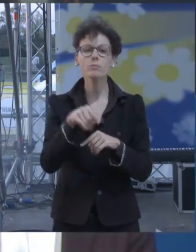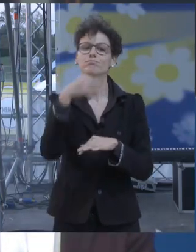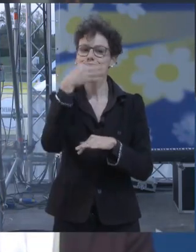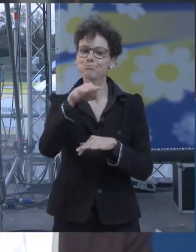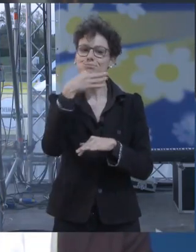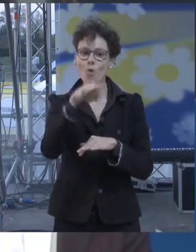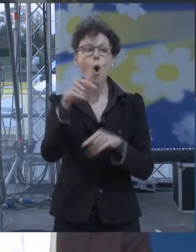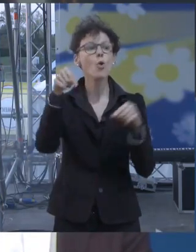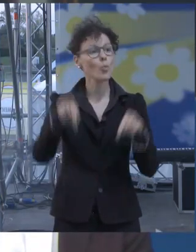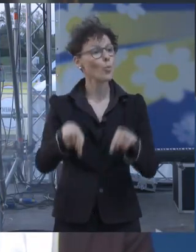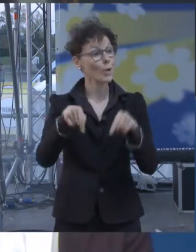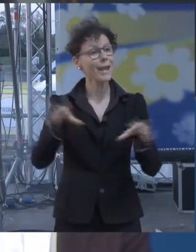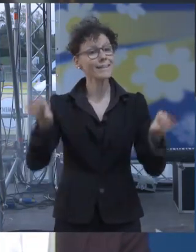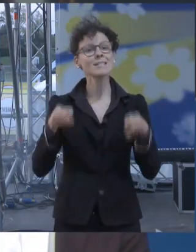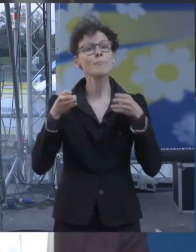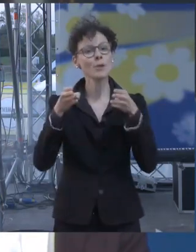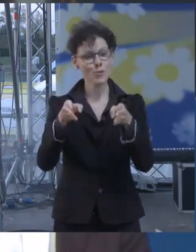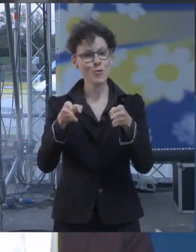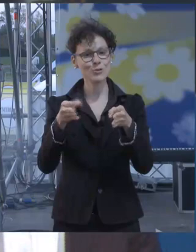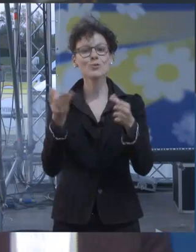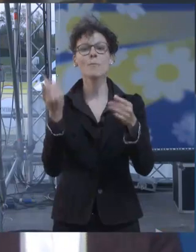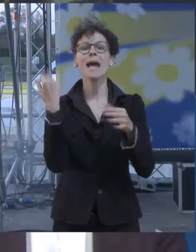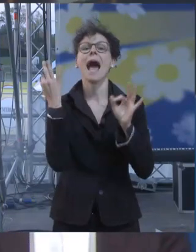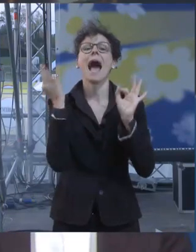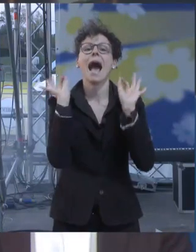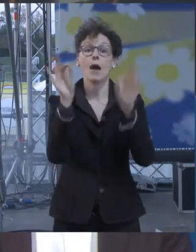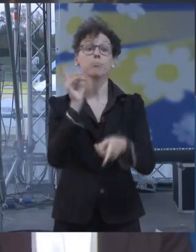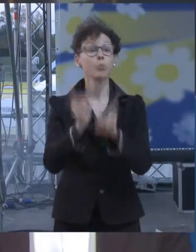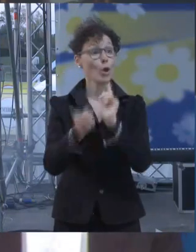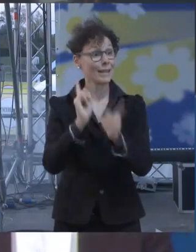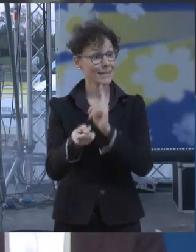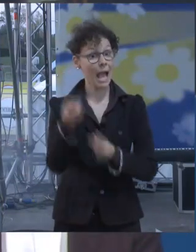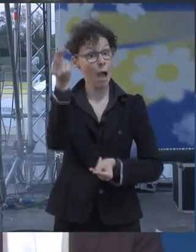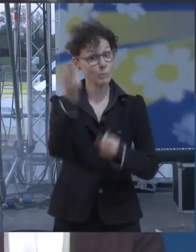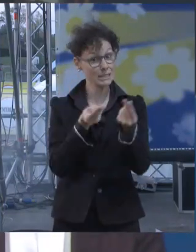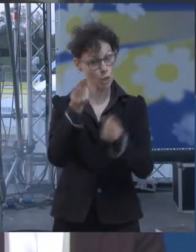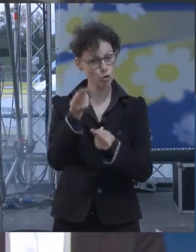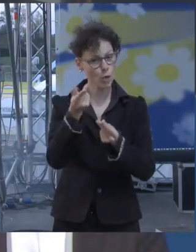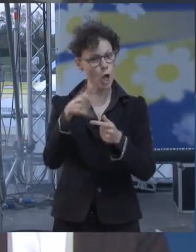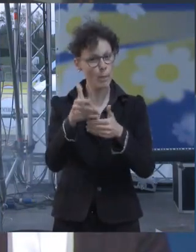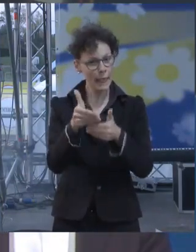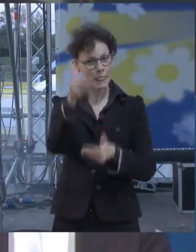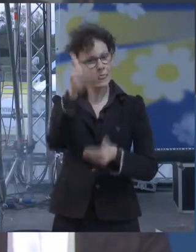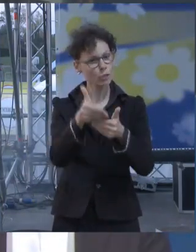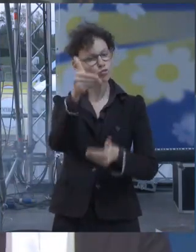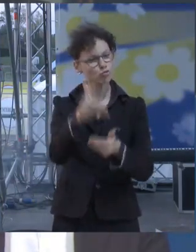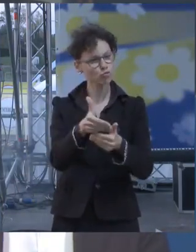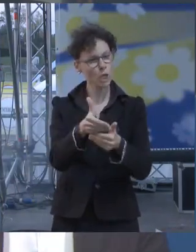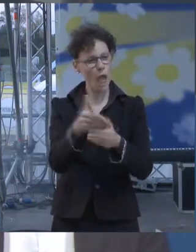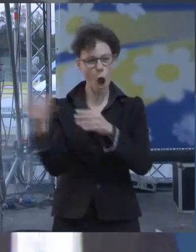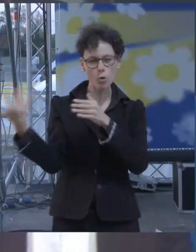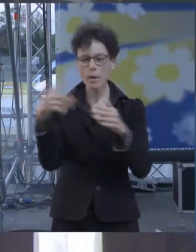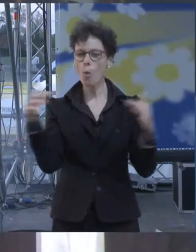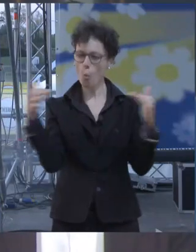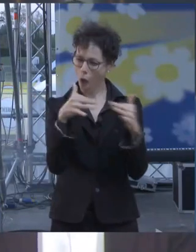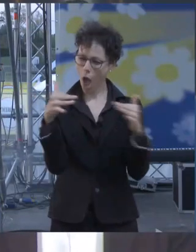adesso inizia un percorso che ci vedrà verso le politiche guardate gli amministratori sono in trincea cercano ogni giorno di fare delle